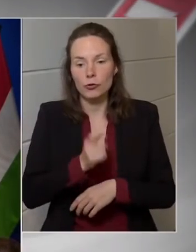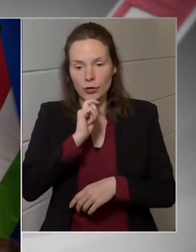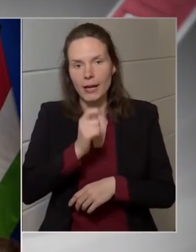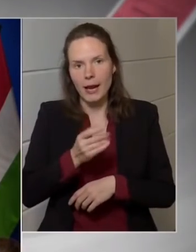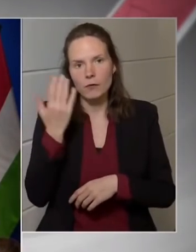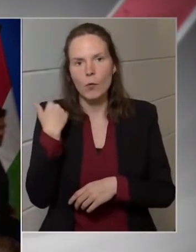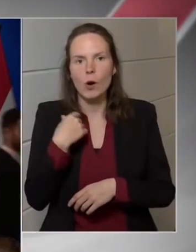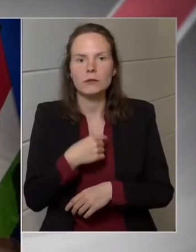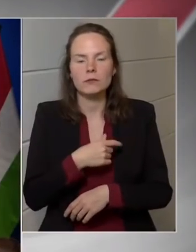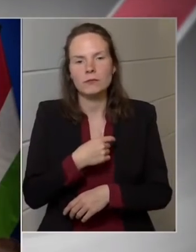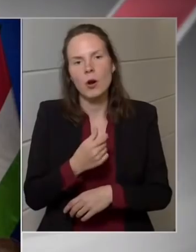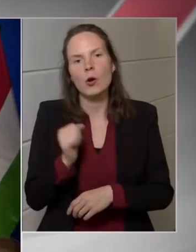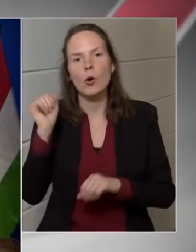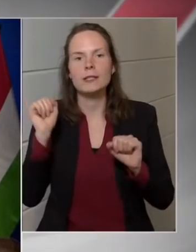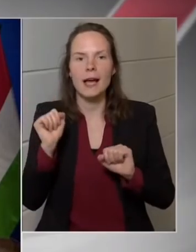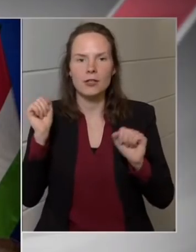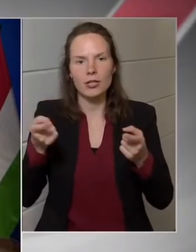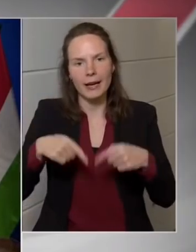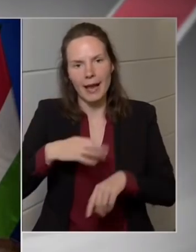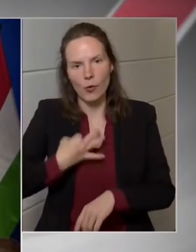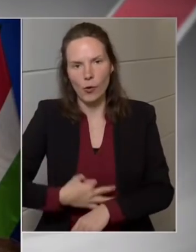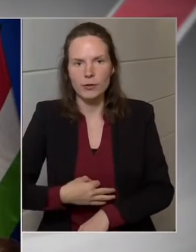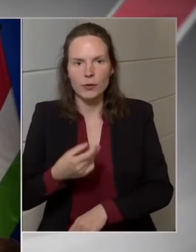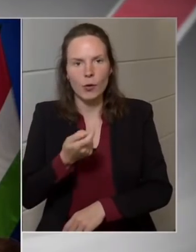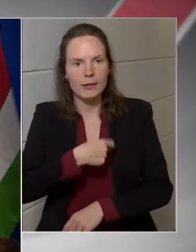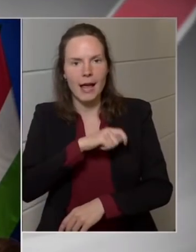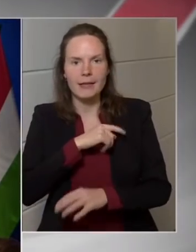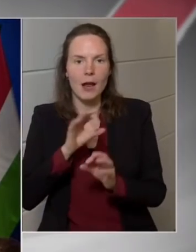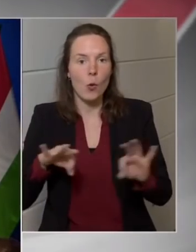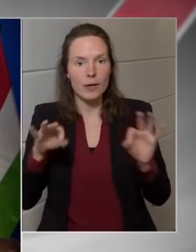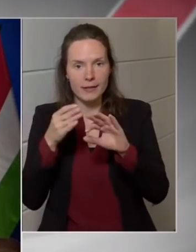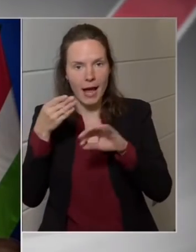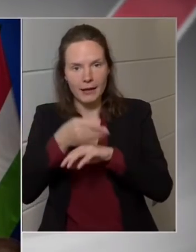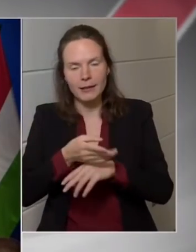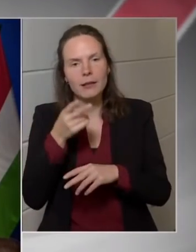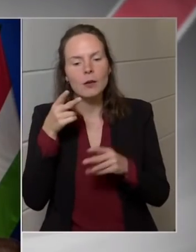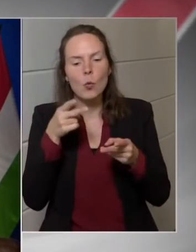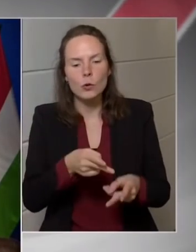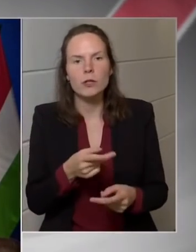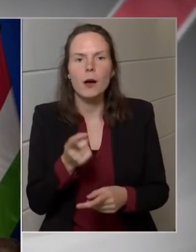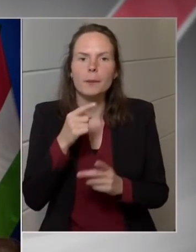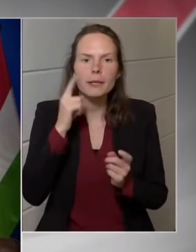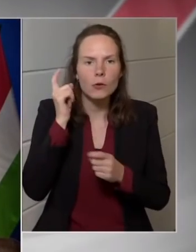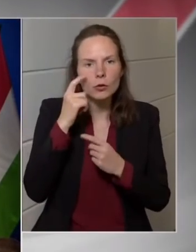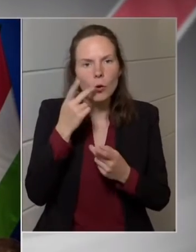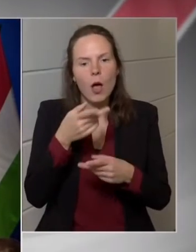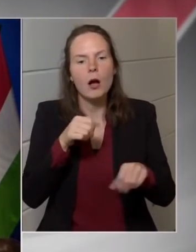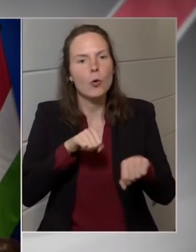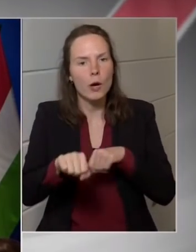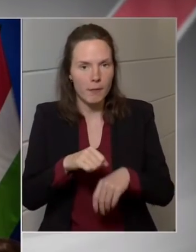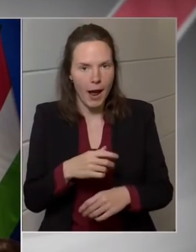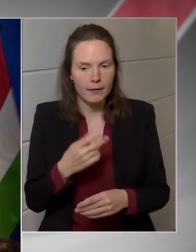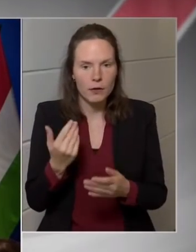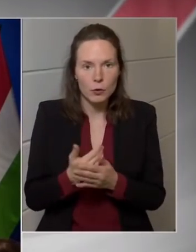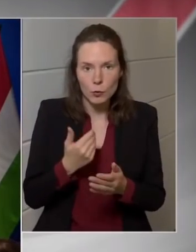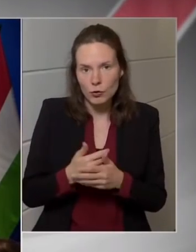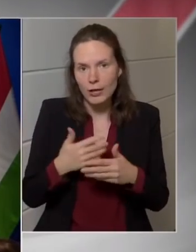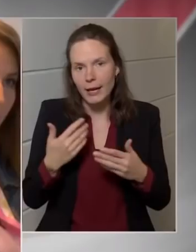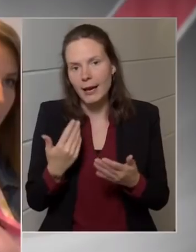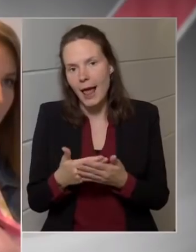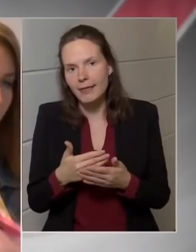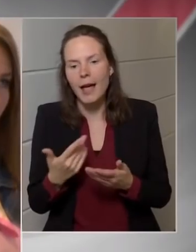Brauer Péter, Brauer Press és Heti TV. Nem kormánypárti elemzők szerint is sikeres volt a köztársági elnökasszony